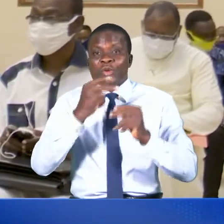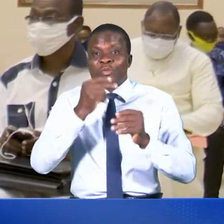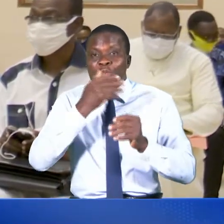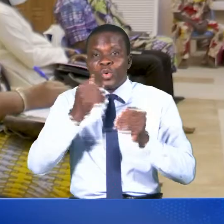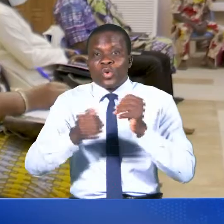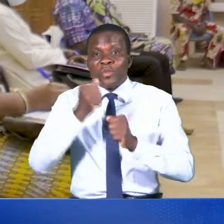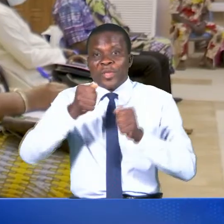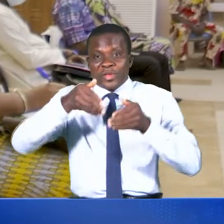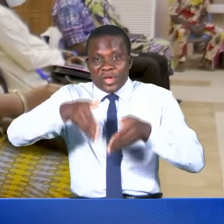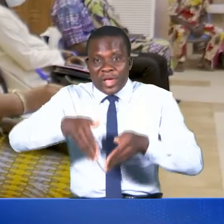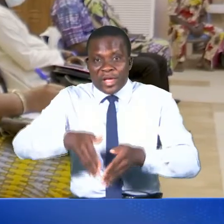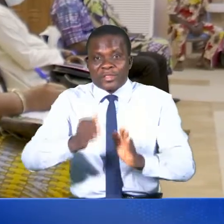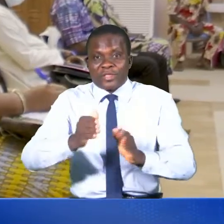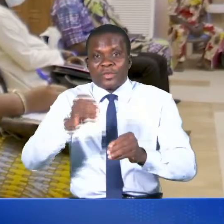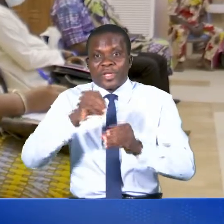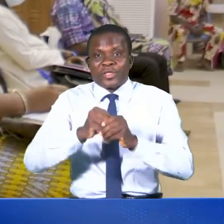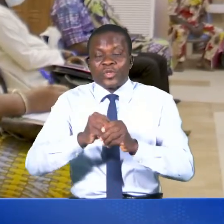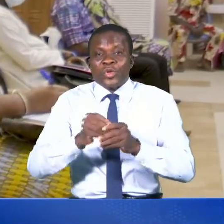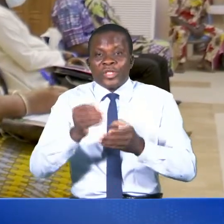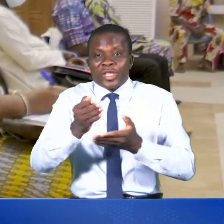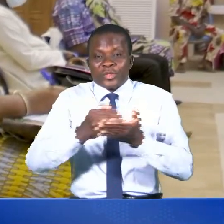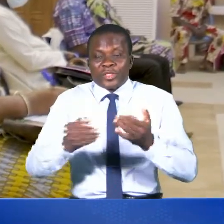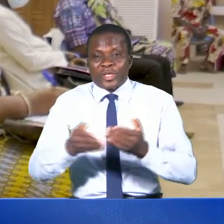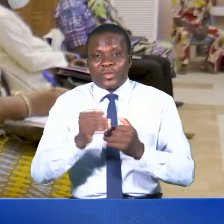assainissement dans ce sous-secteur.